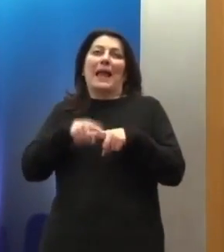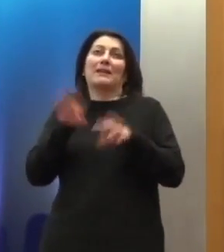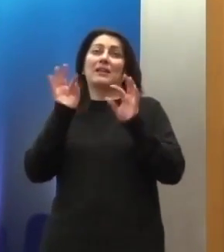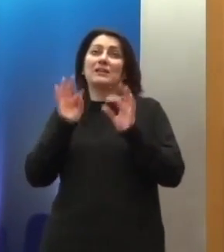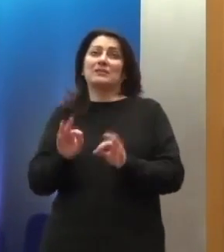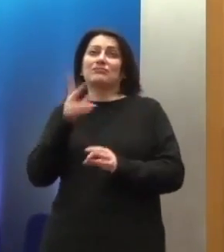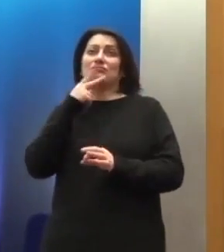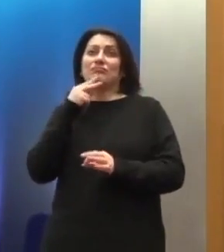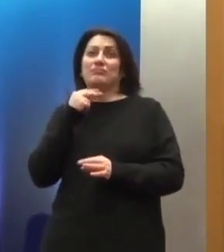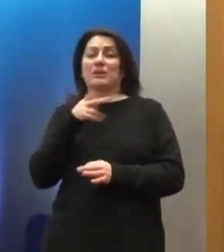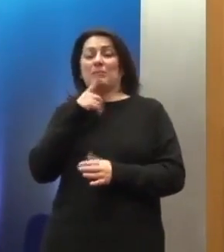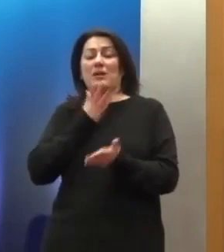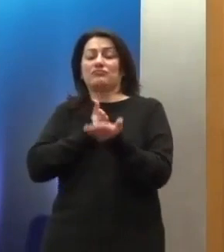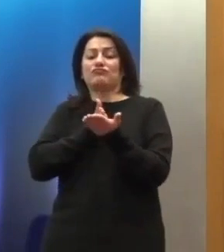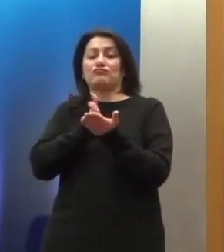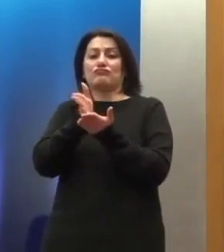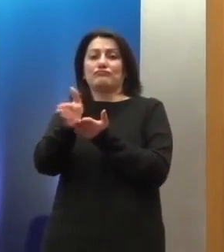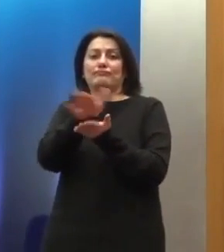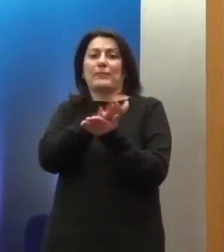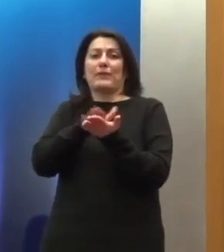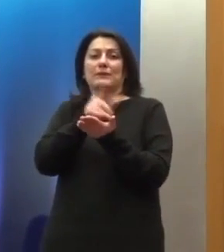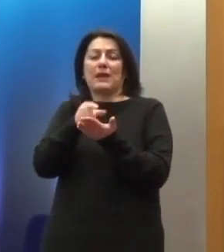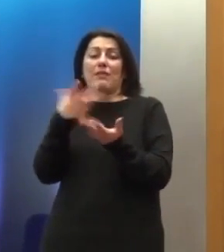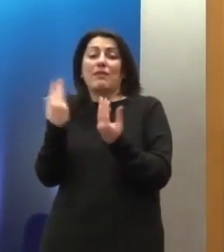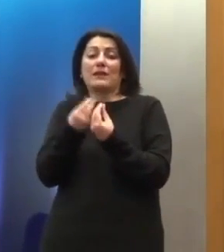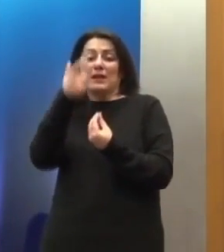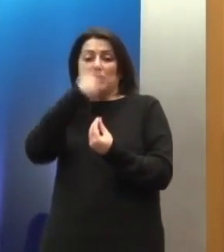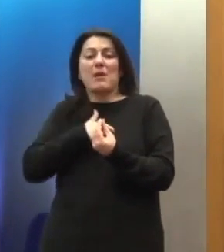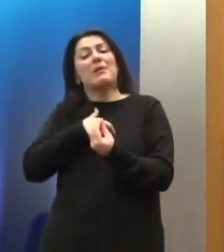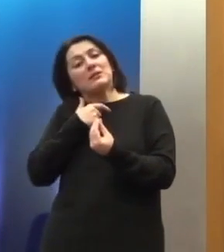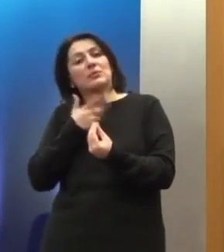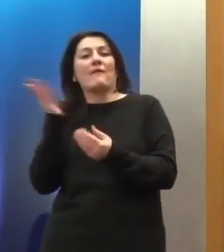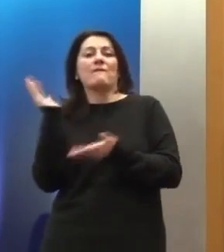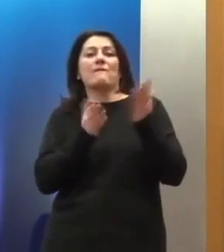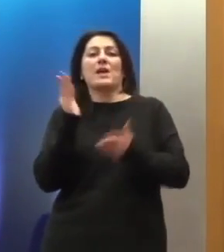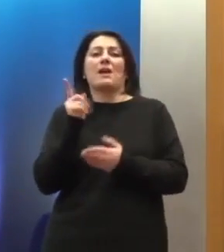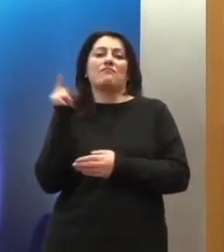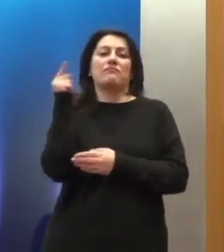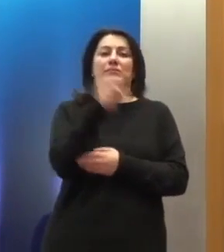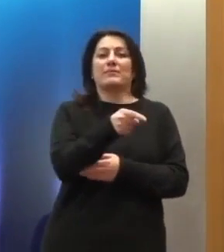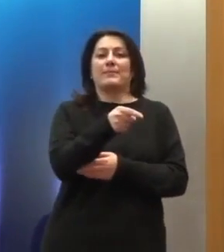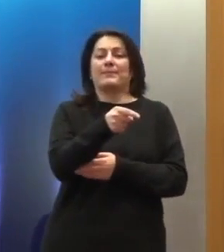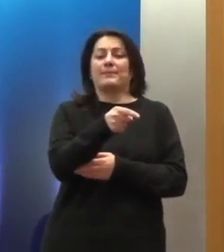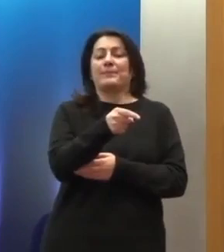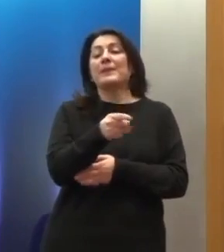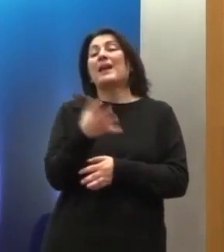το μεγάλη τους πλειοψηφία. Εξού και το ζήτημα του